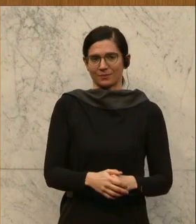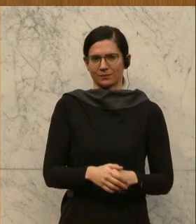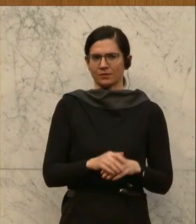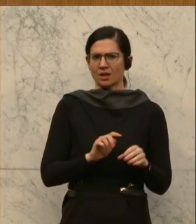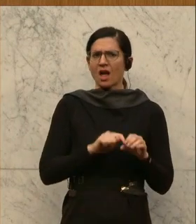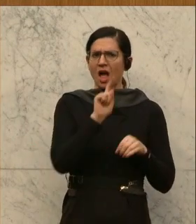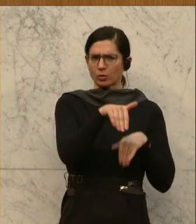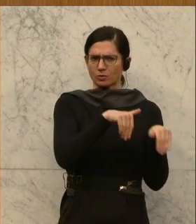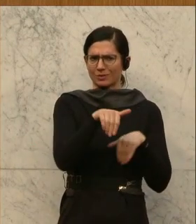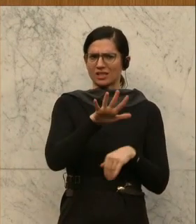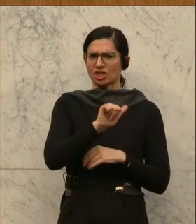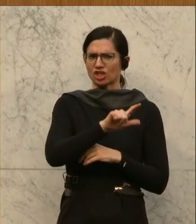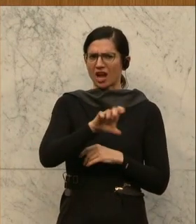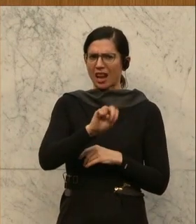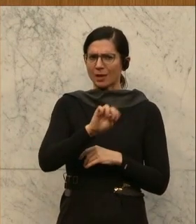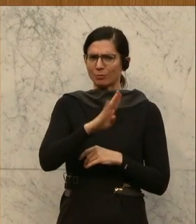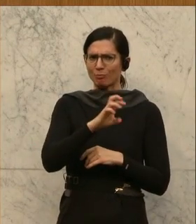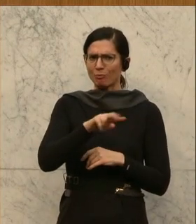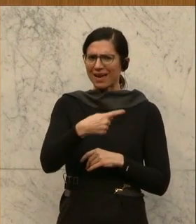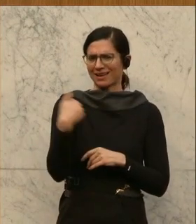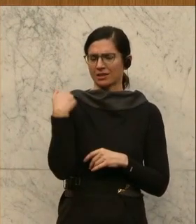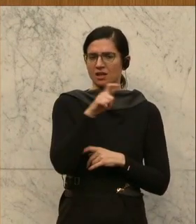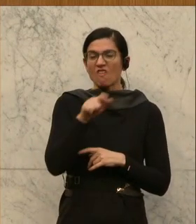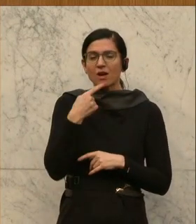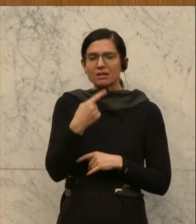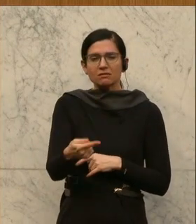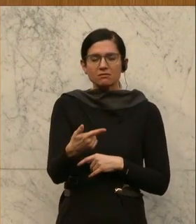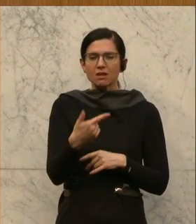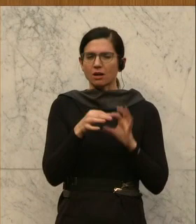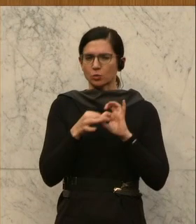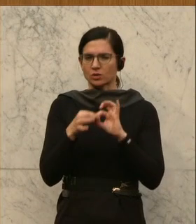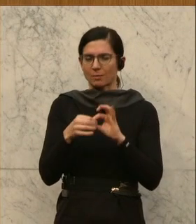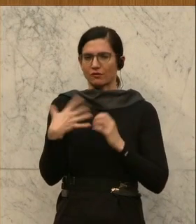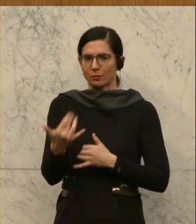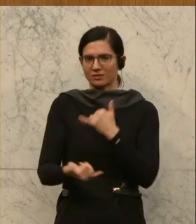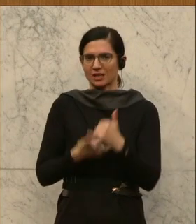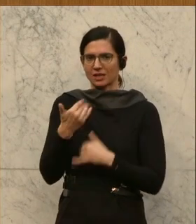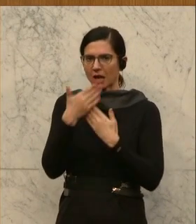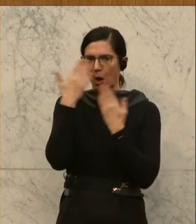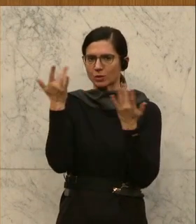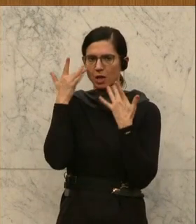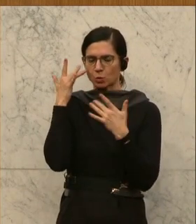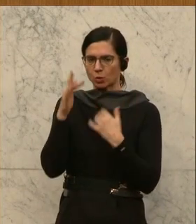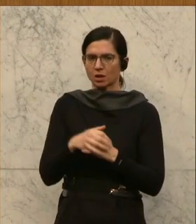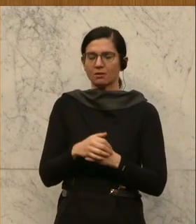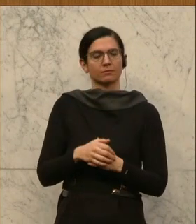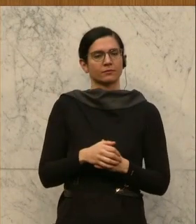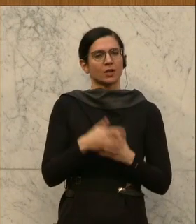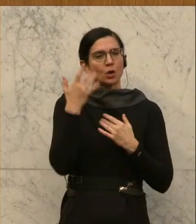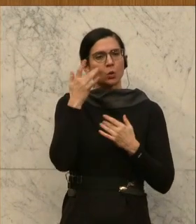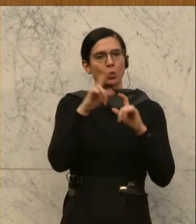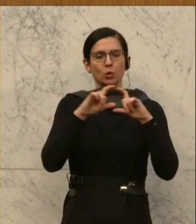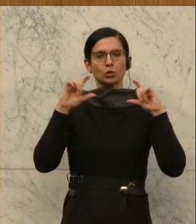Außenminister Schallenberg kurz zitieren, der letzte Woche gesagt hat, anlässlich 50 Jahre Auslandskultur, Kultur ist ein